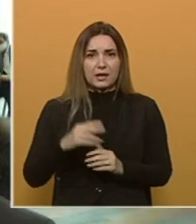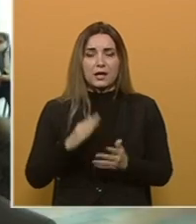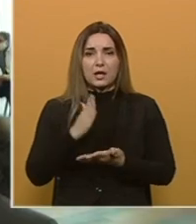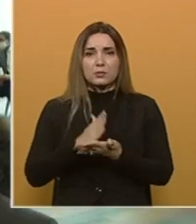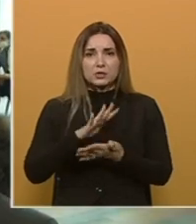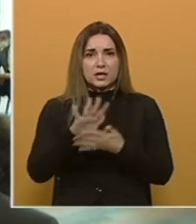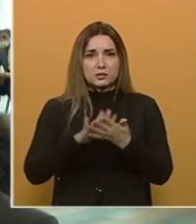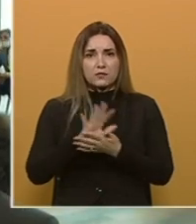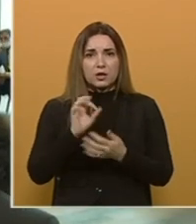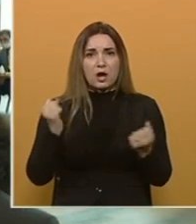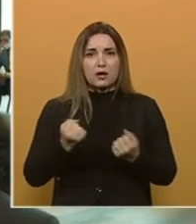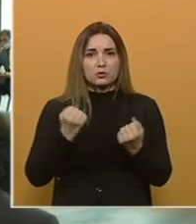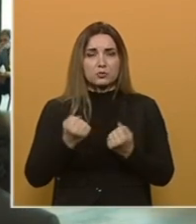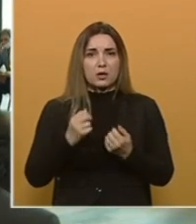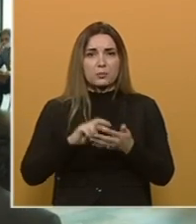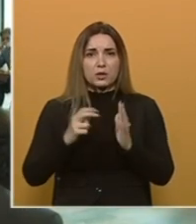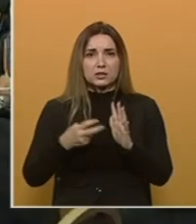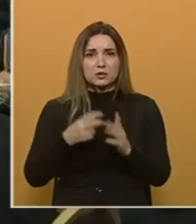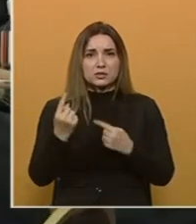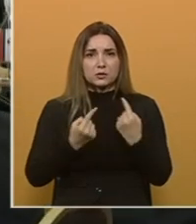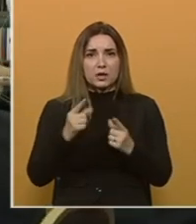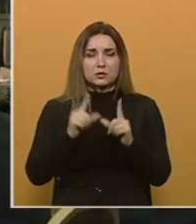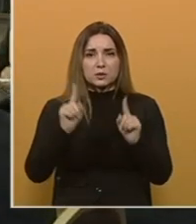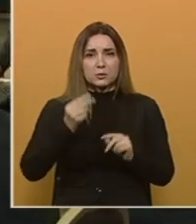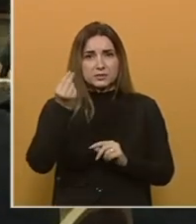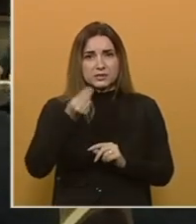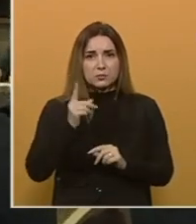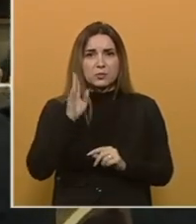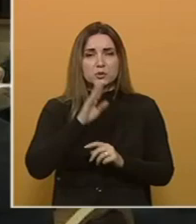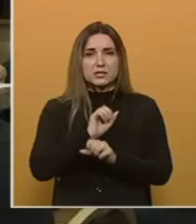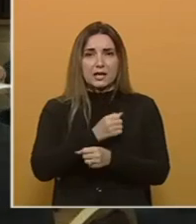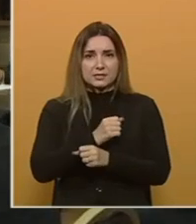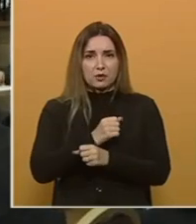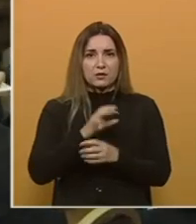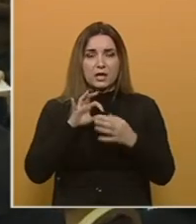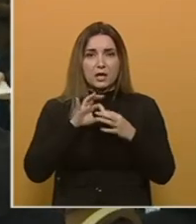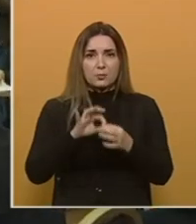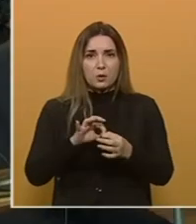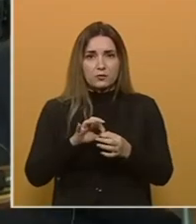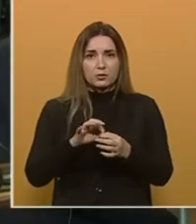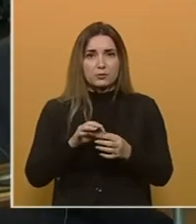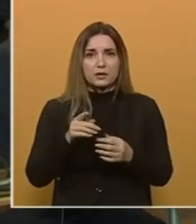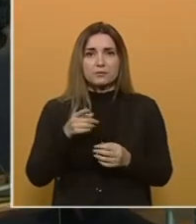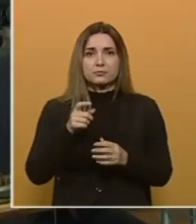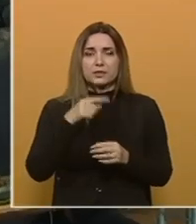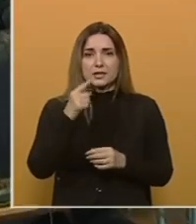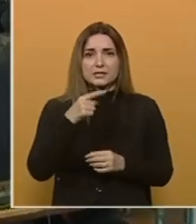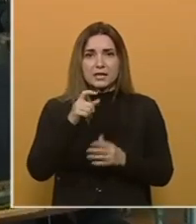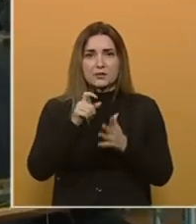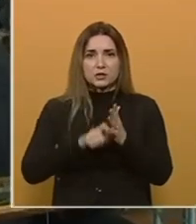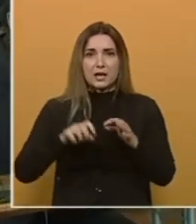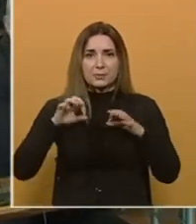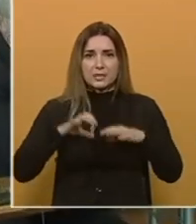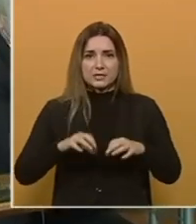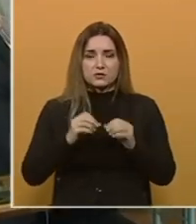stranaka. Biće razgovarano o aktualnoj političkoj situaciji u Republici Srpskoj i Bosni i Hercegovini. Povodi između ostalog i izjava